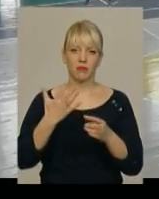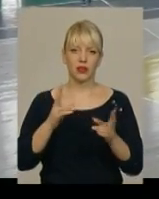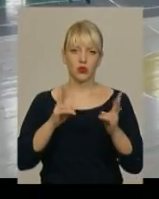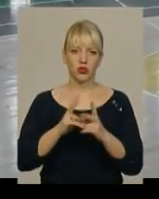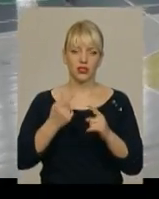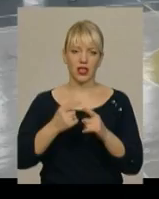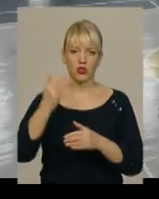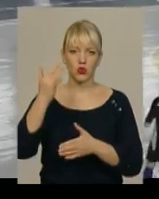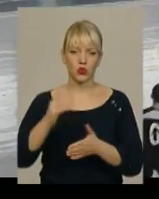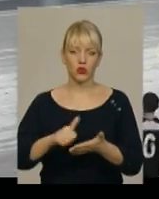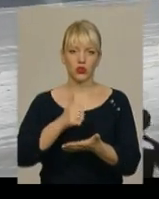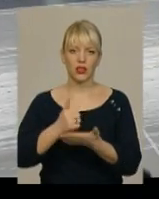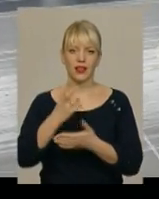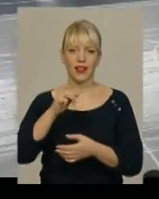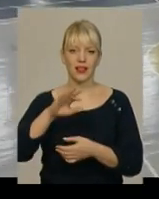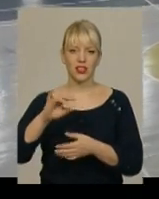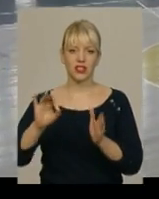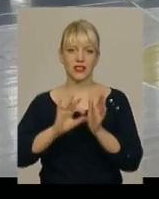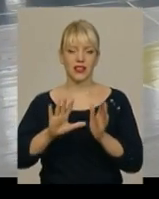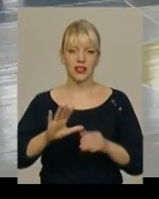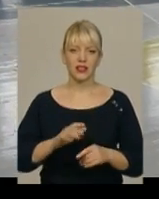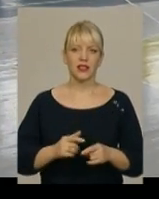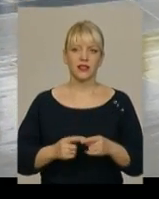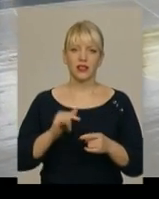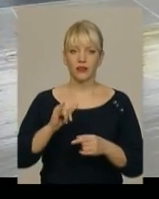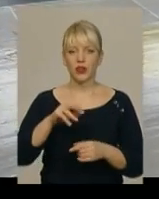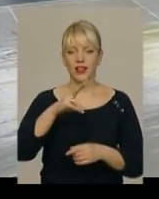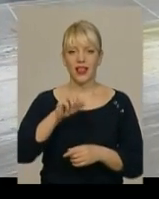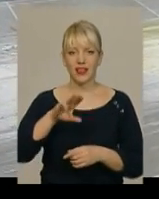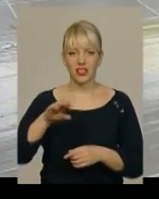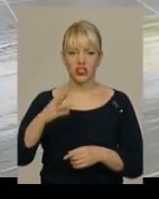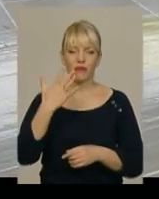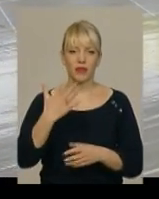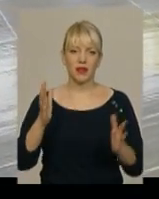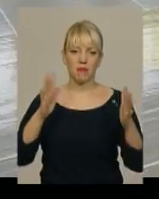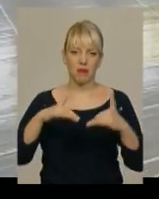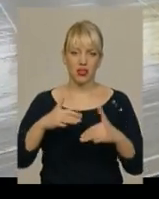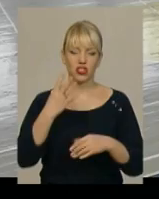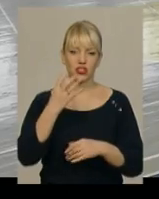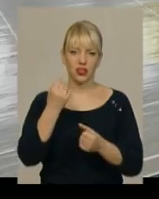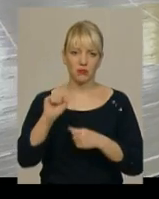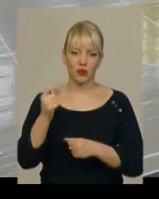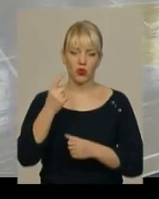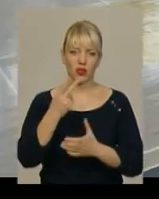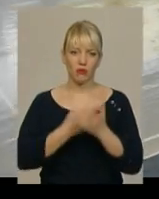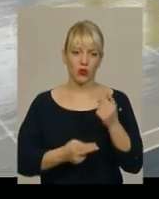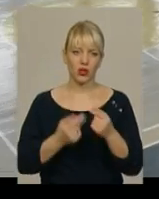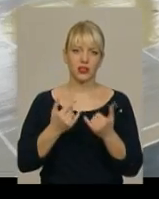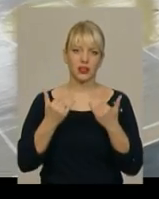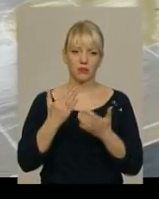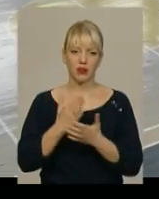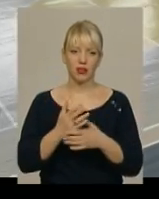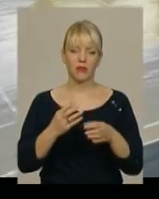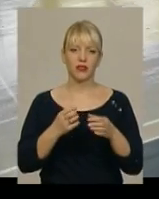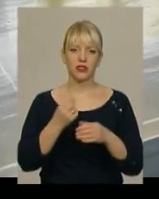турнірну таблицю очолює Нетішинський енергетик Миклуш. У Нетішинців у п'яти матчах, чотири перемоги та одна поразка і тепер мають